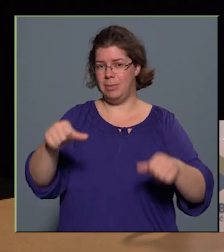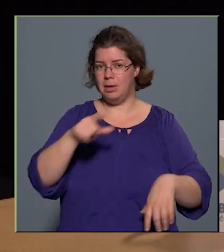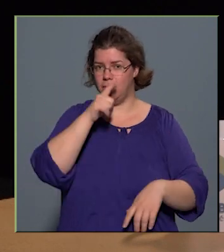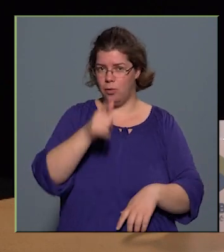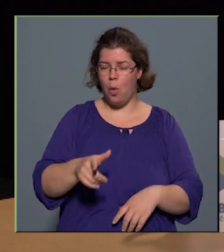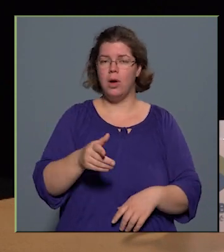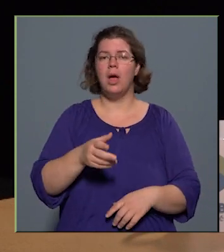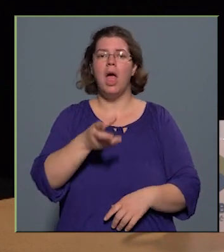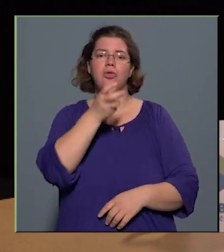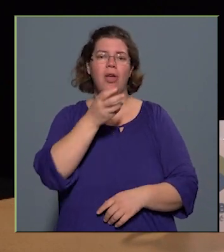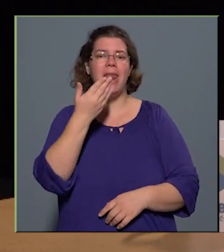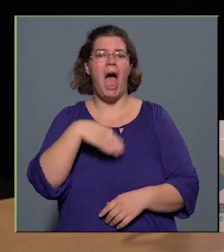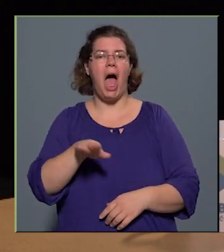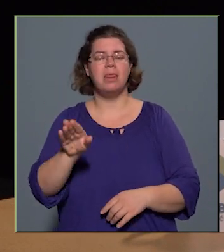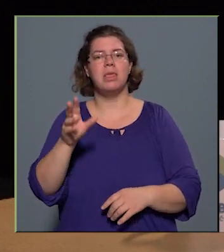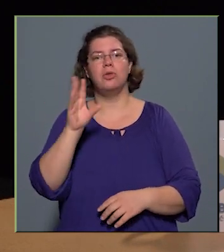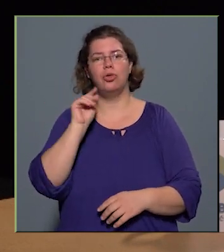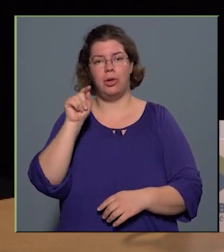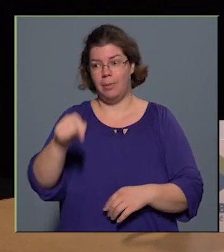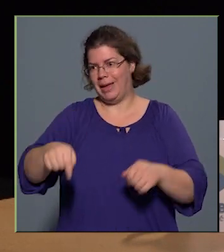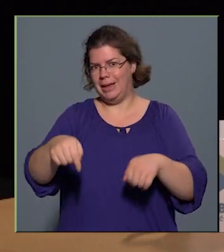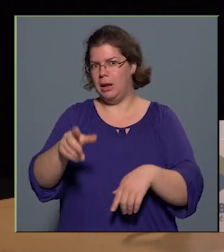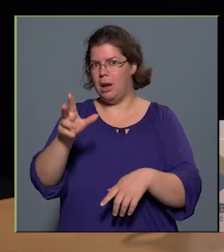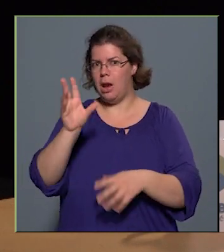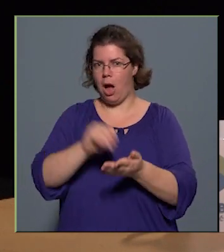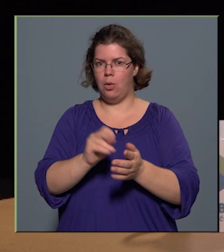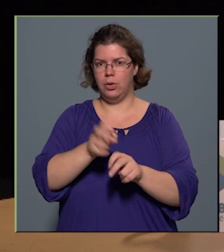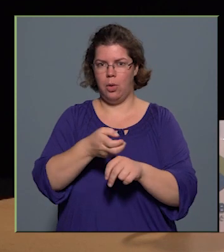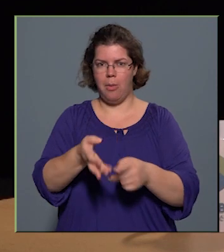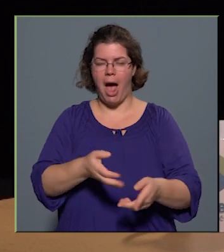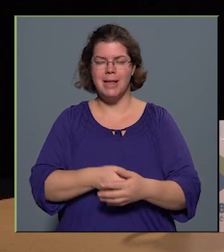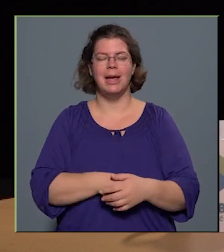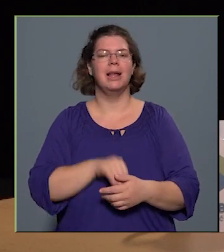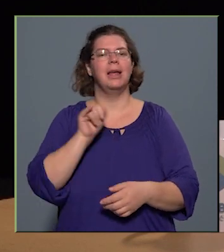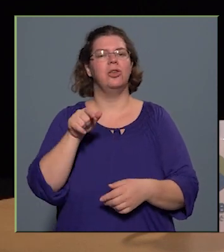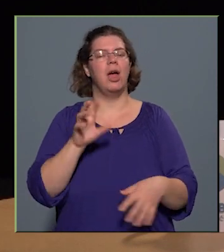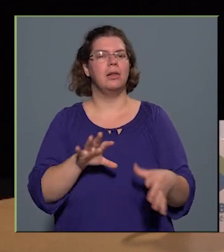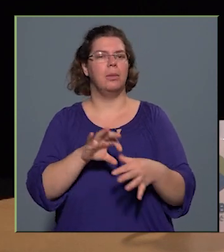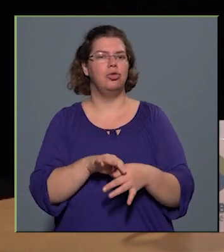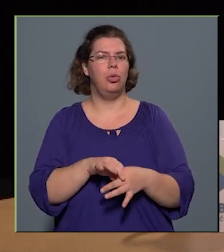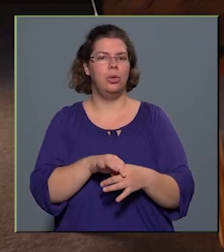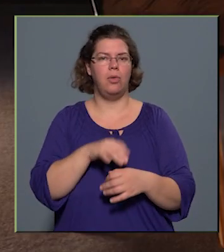Cserháti Zsuzsának, ahol ő lakott, itt ugye kőbányán, és ehhez kapcsolódóan lesz egy